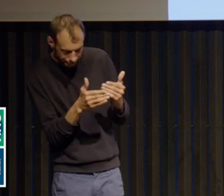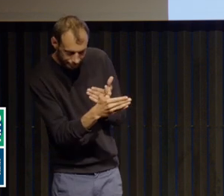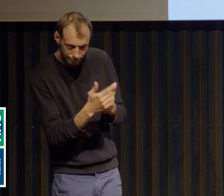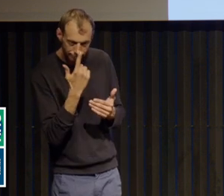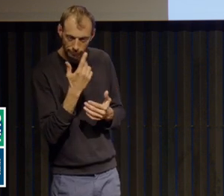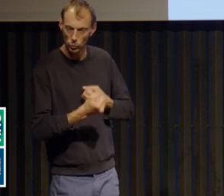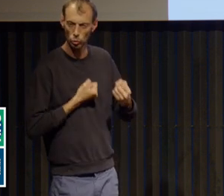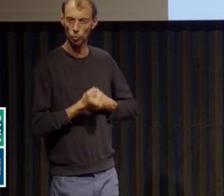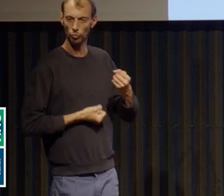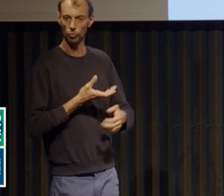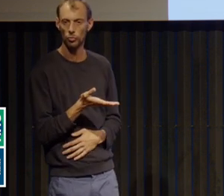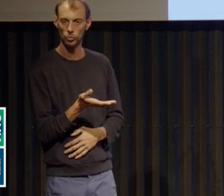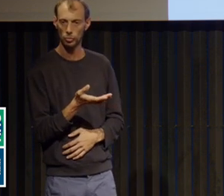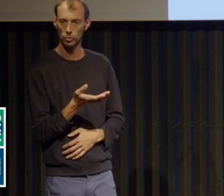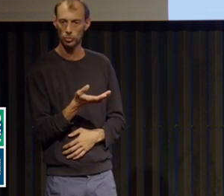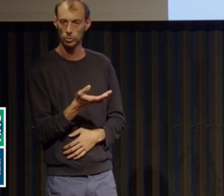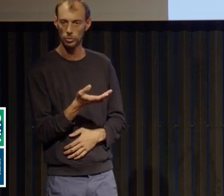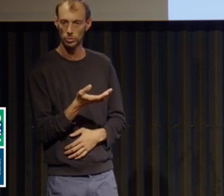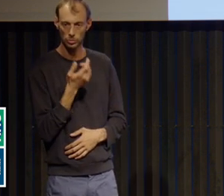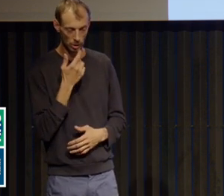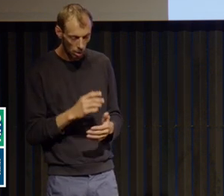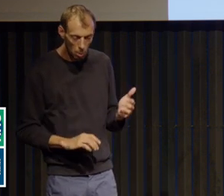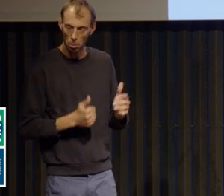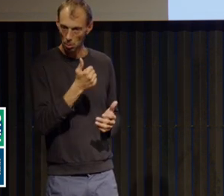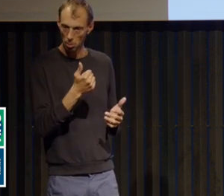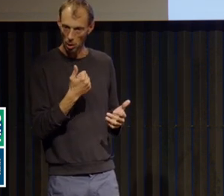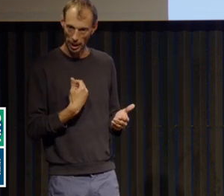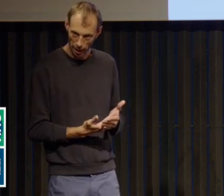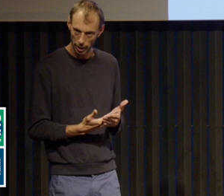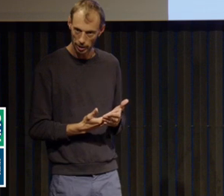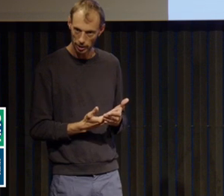même le modèle de l'addiction, après, parce qu'après, il est impossible de faire autrement.